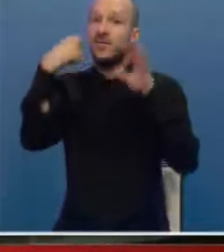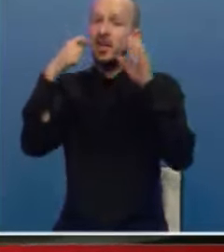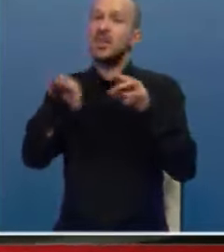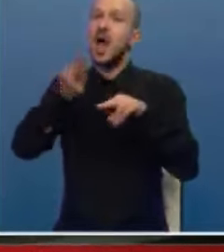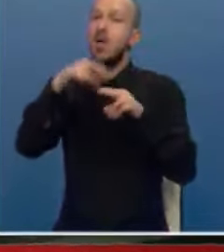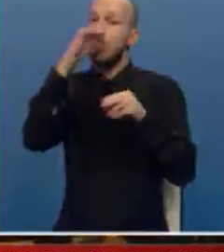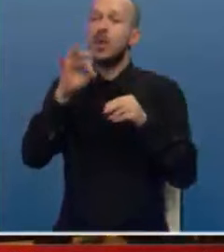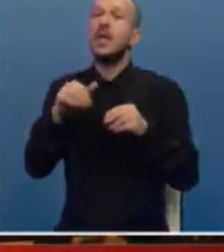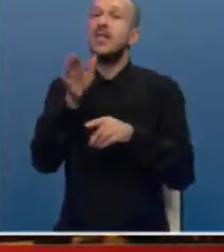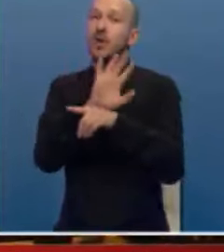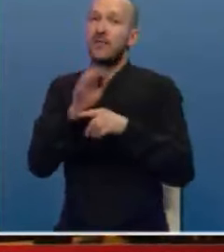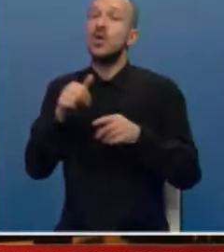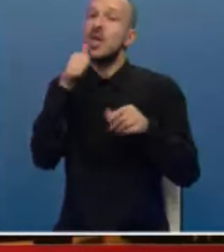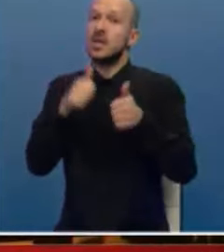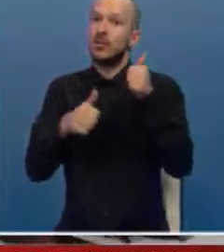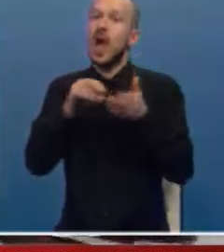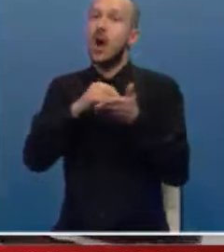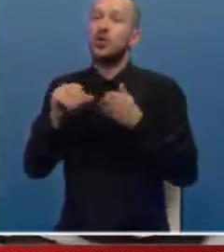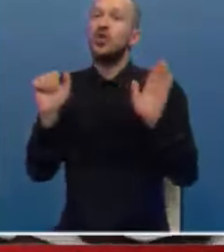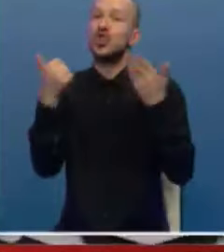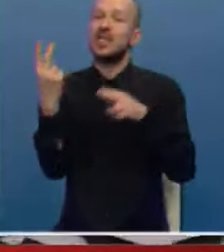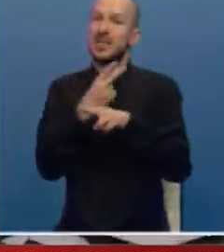za nabod u filmsku fotografiju, takmiću se autori iz 16 zemalja.